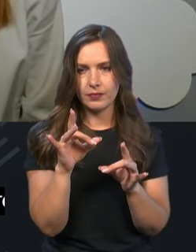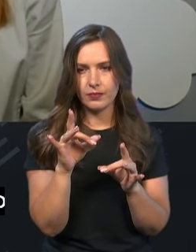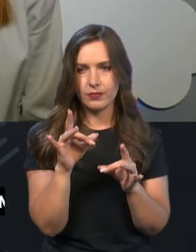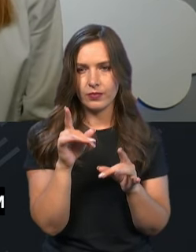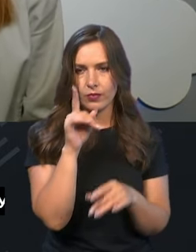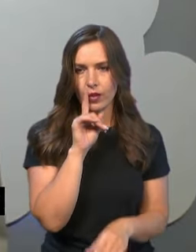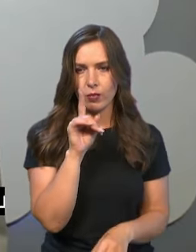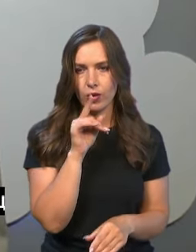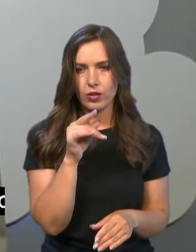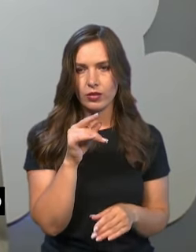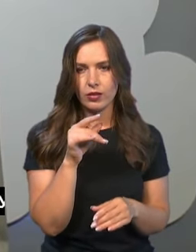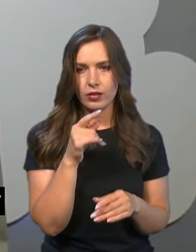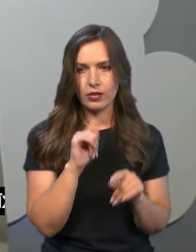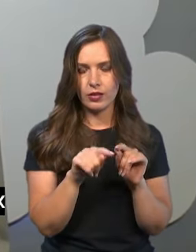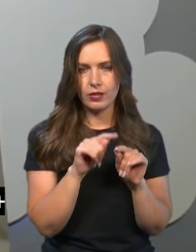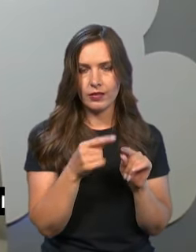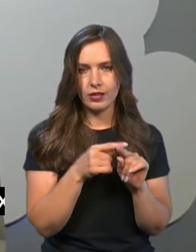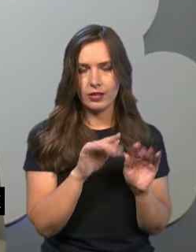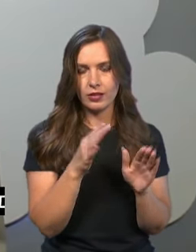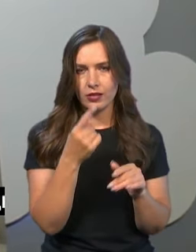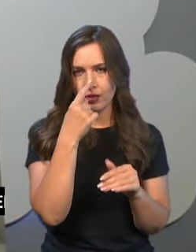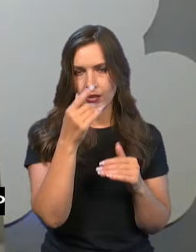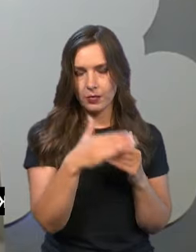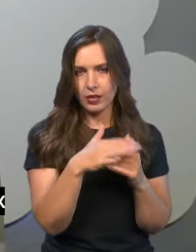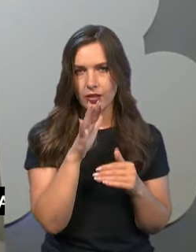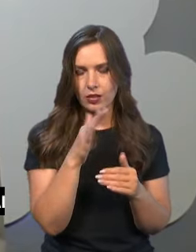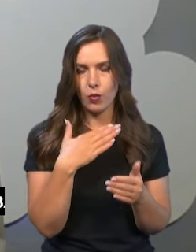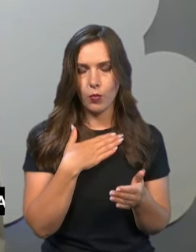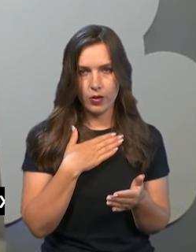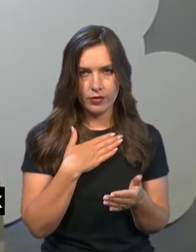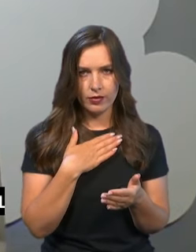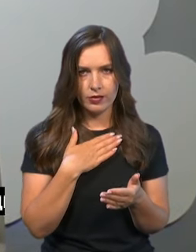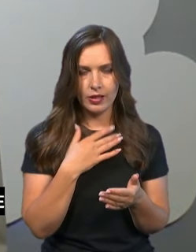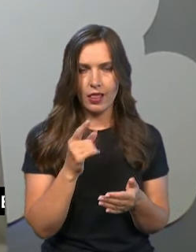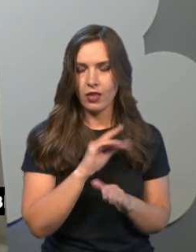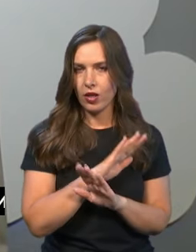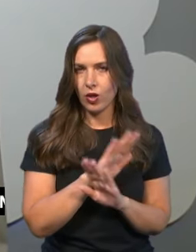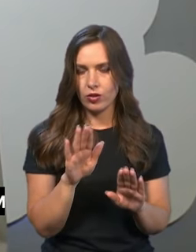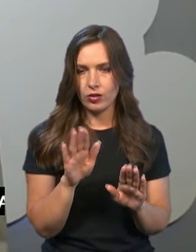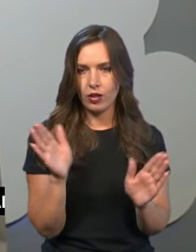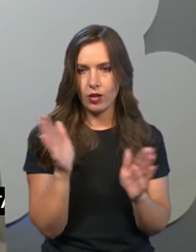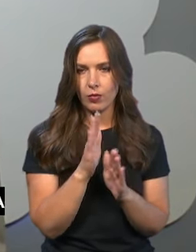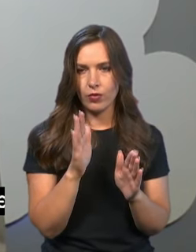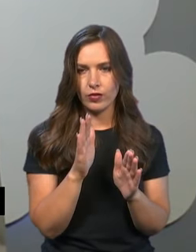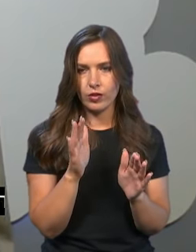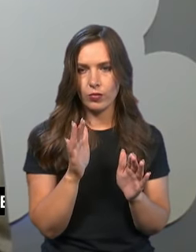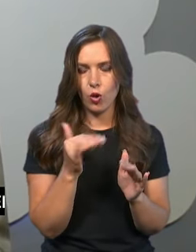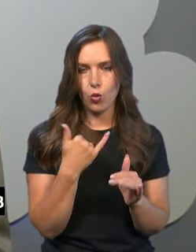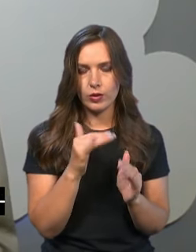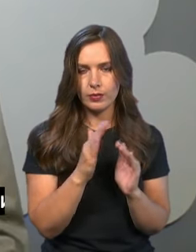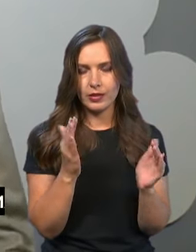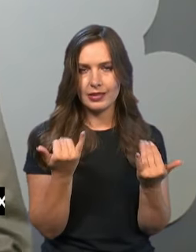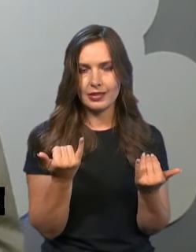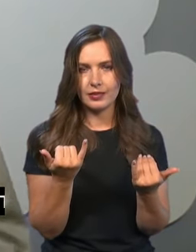Поки що ми не моніторили це явище на найближчий час. Принаймні, ми його не очікуємо, і повітряні потоки в нас переважають